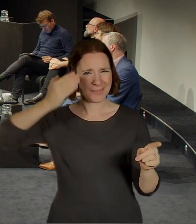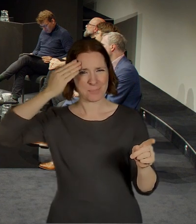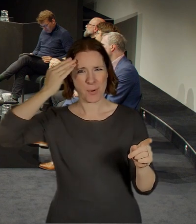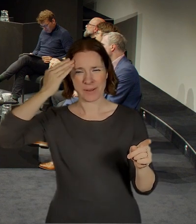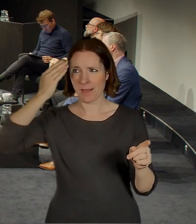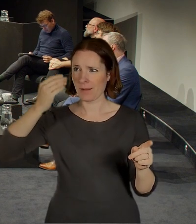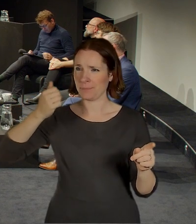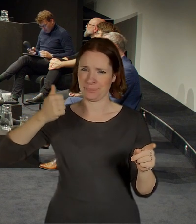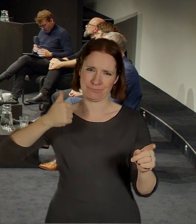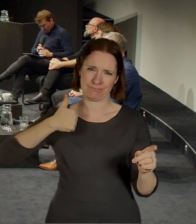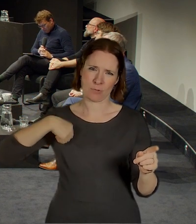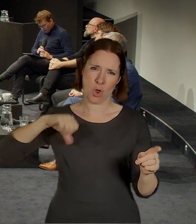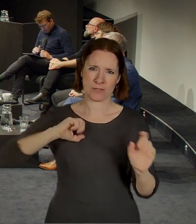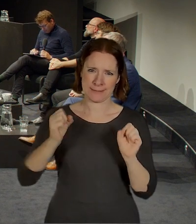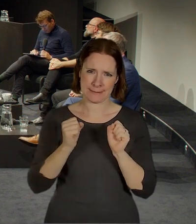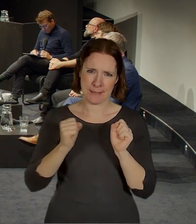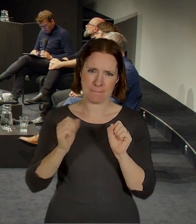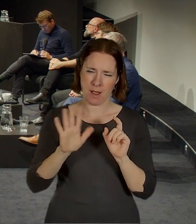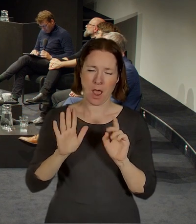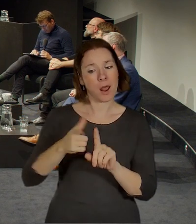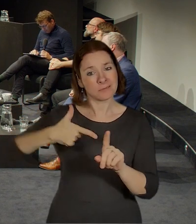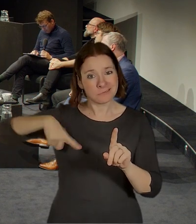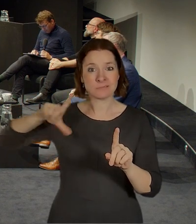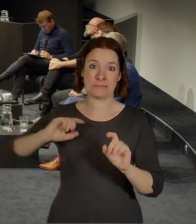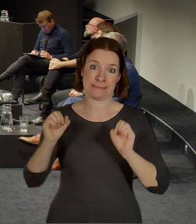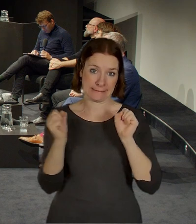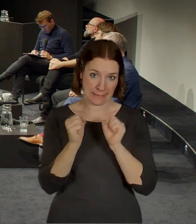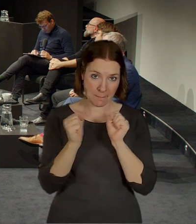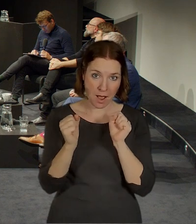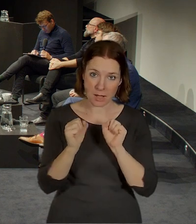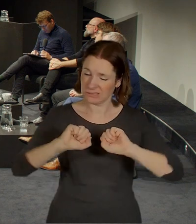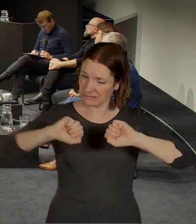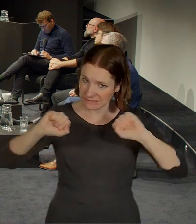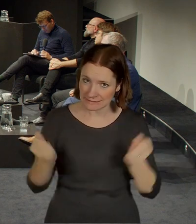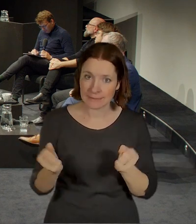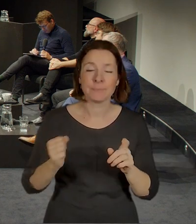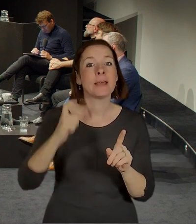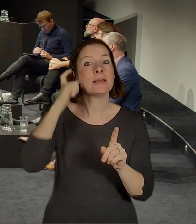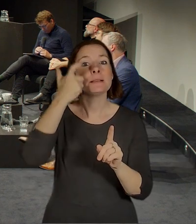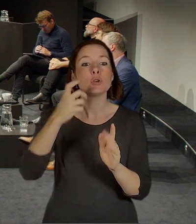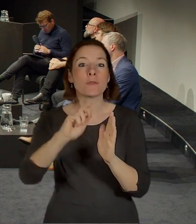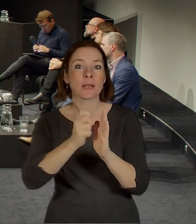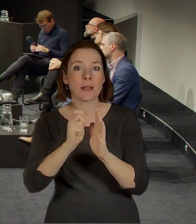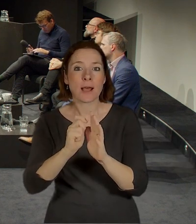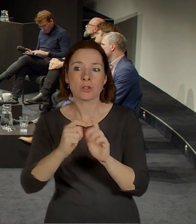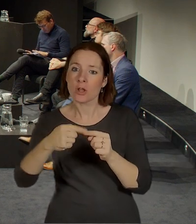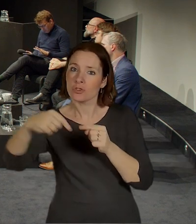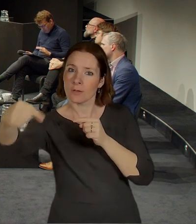Minulá byla celkem mírná, ale tak prostě na té trase Smíchovské nádraží hlavní,